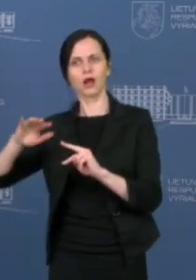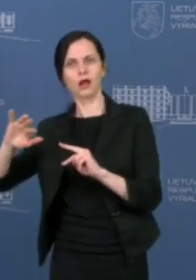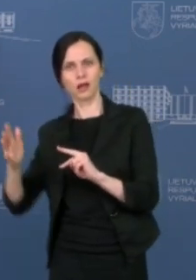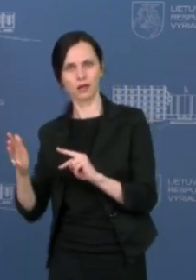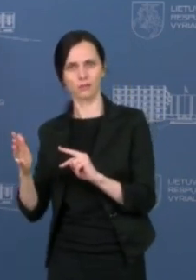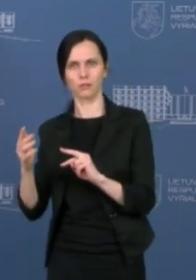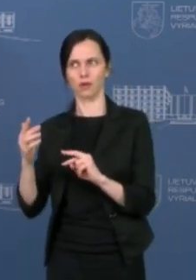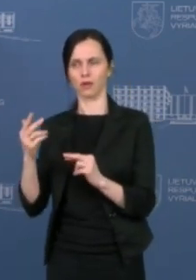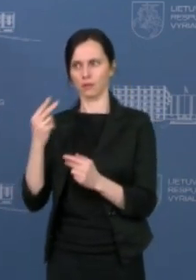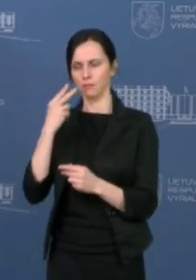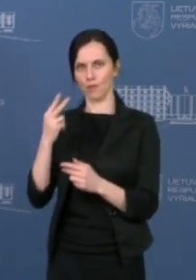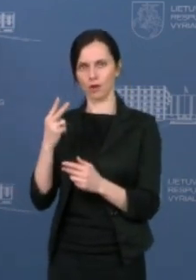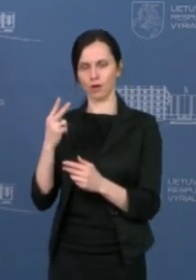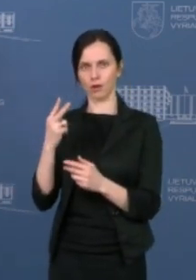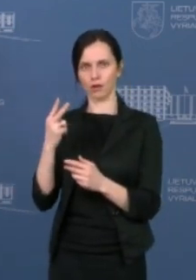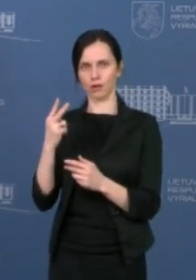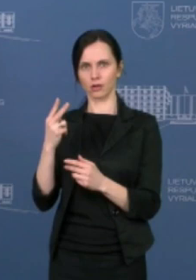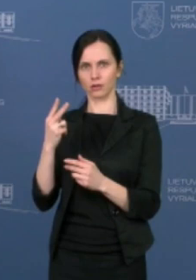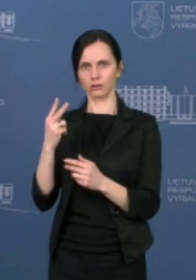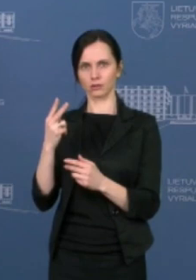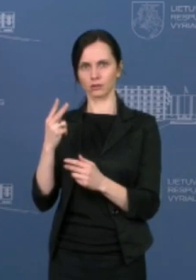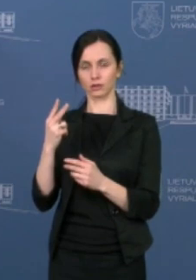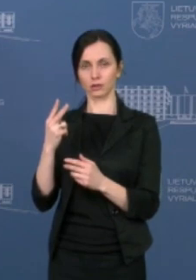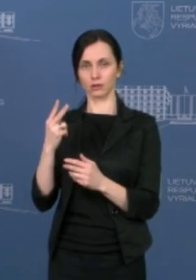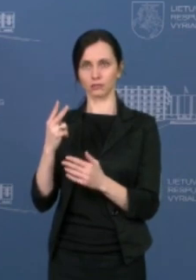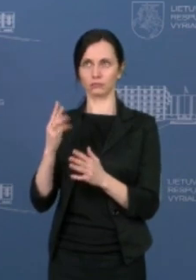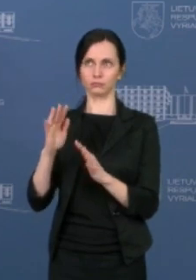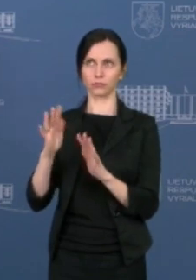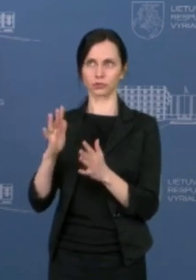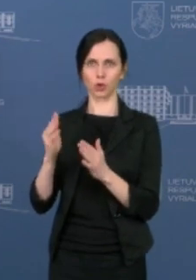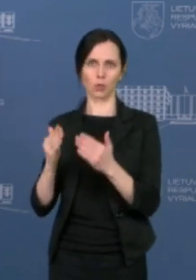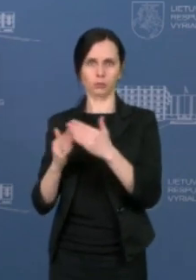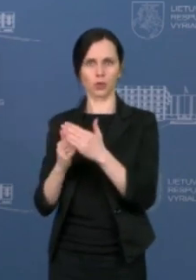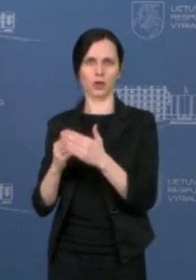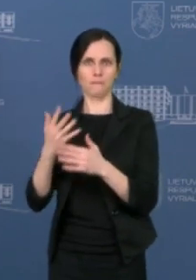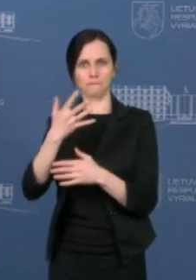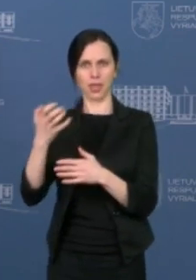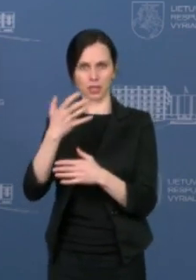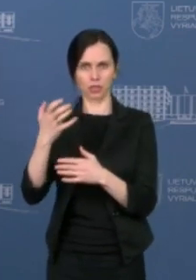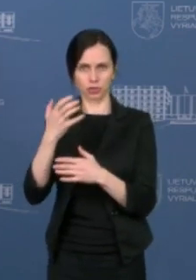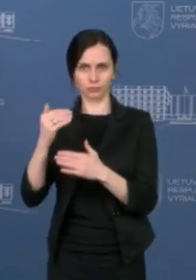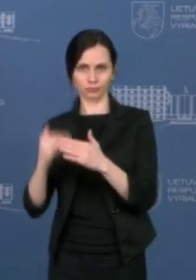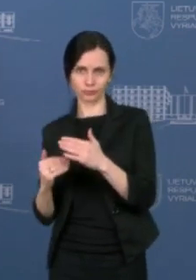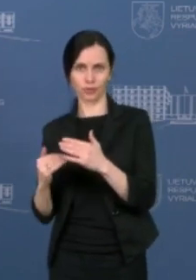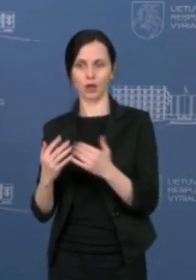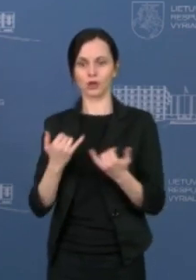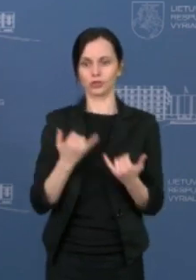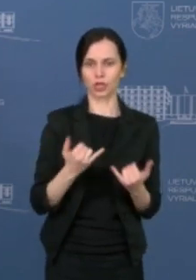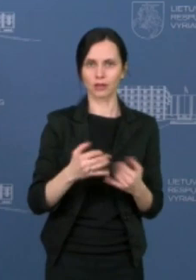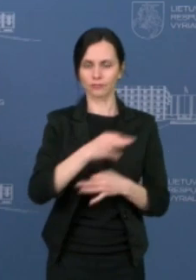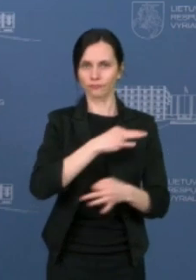mes buvome vos tik pasiekę mažesnį rybą nei 500. Šiandien, kada